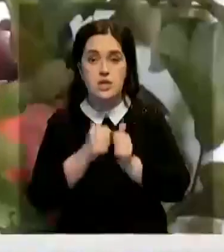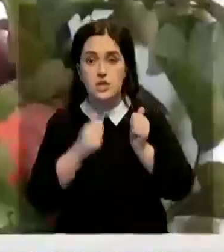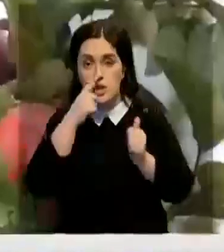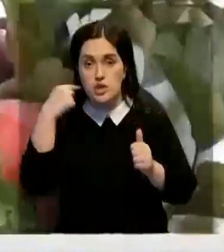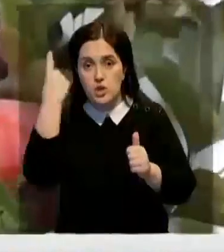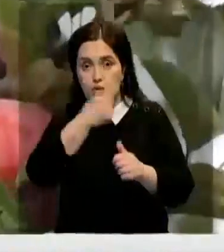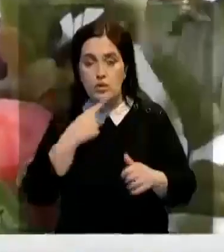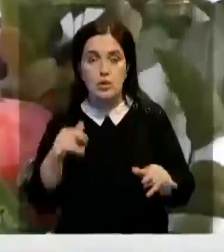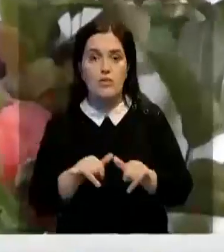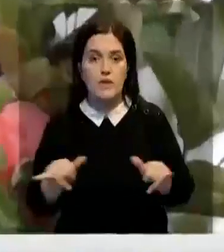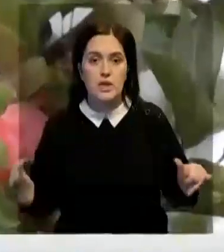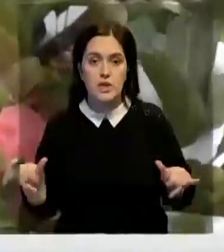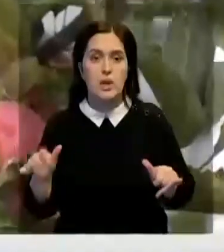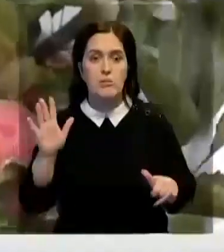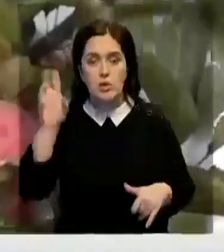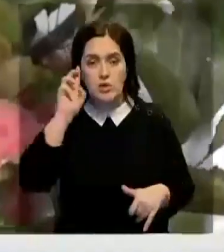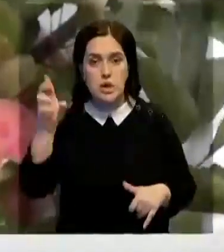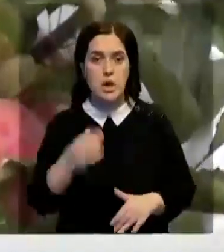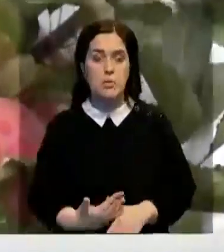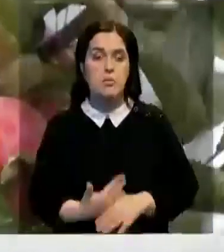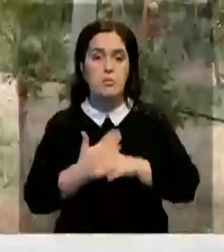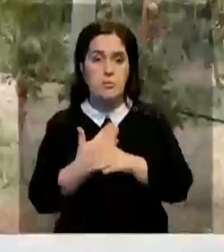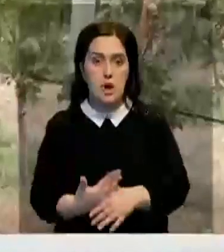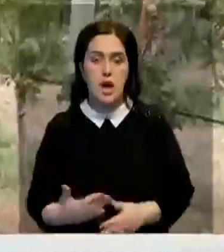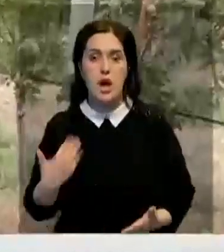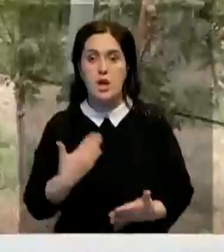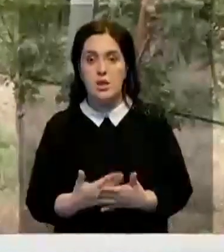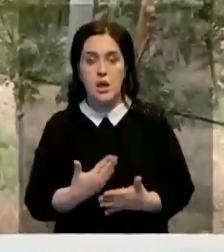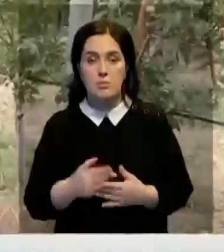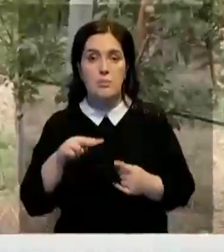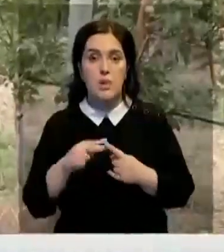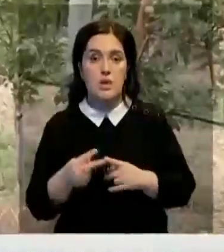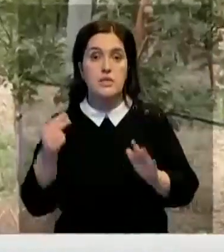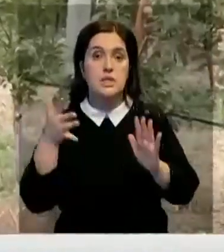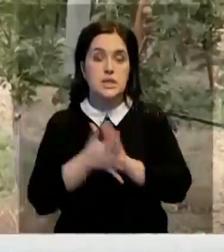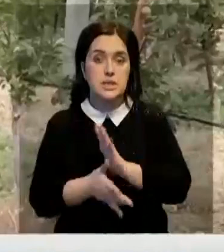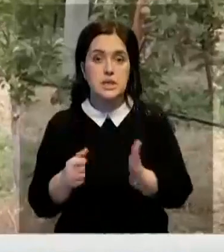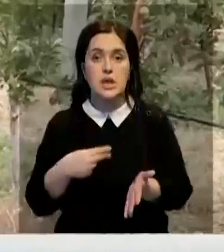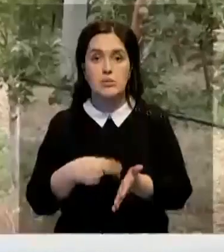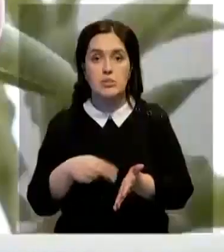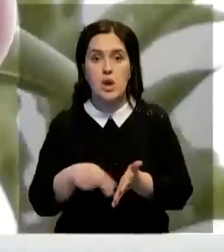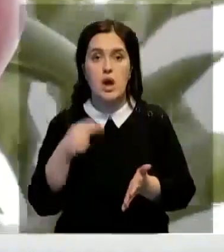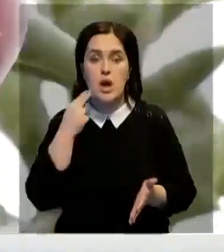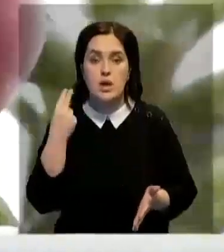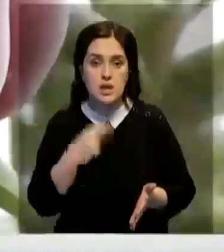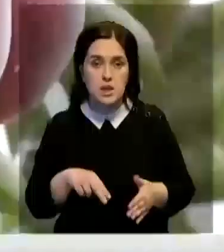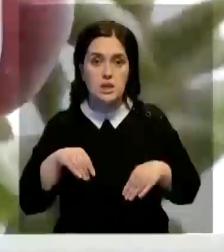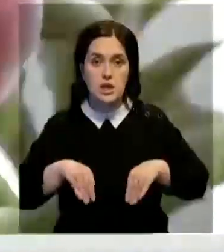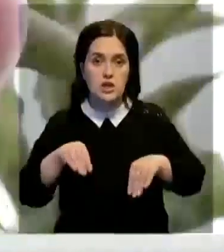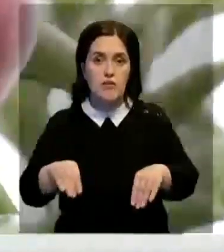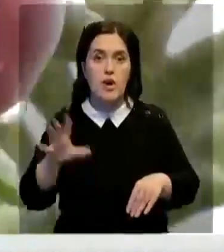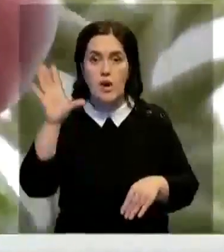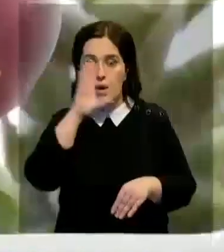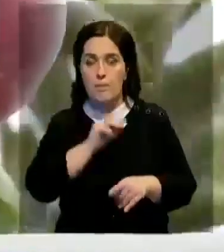хозяйства планируется ежегодно увеличивать. Поспособствует этому государственная поддержка. Например, половину затрат на покупку элитных